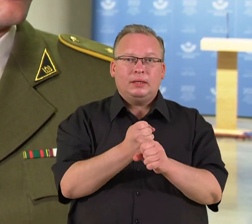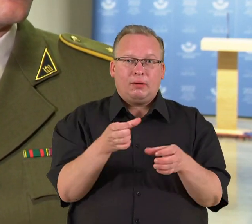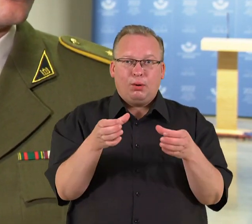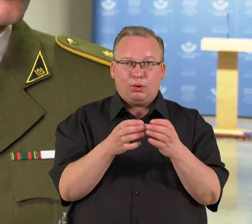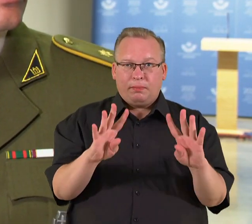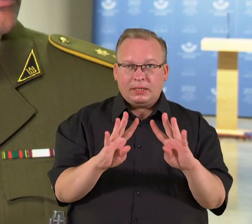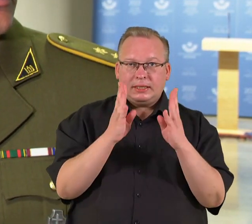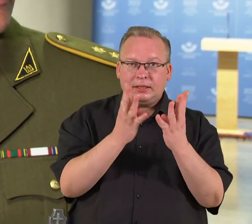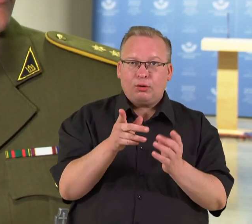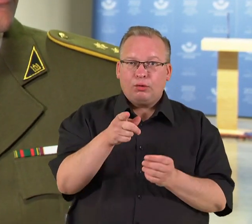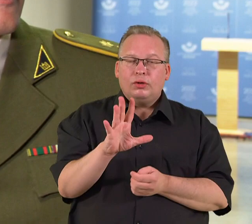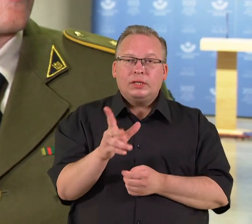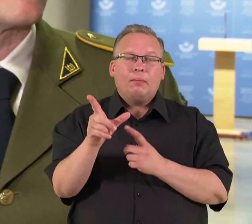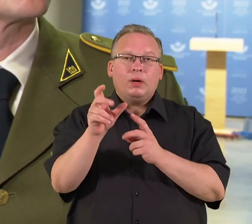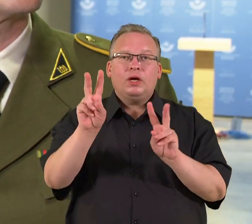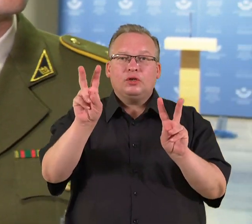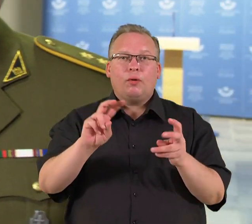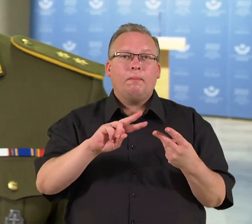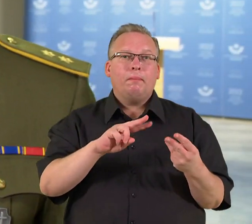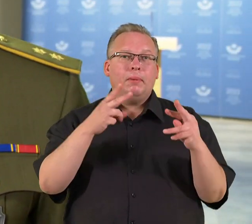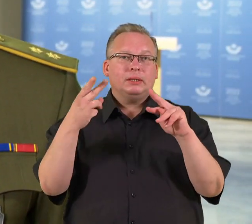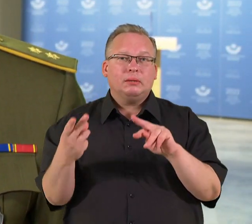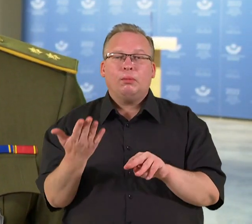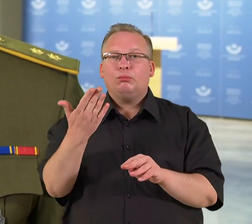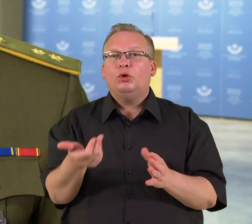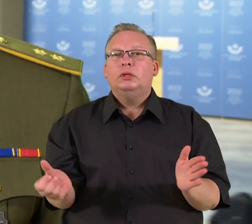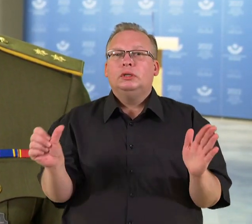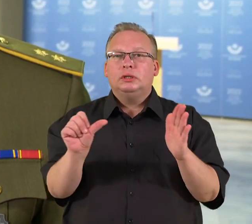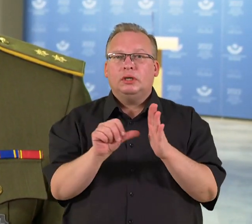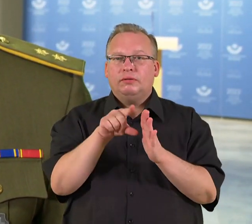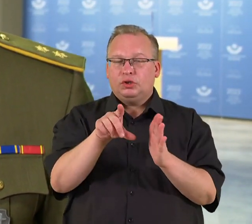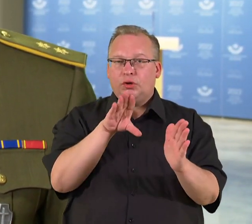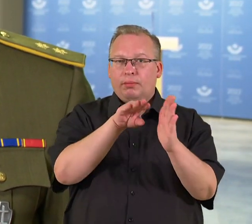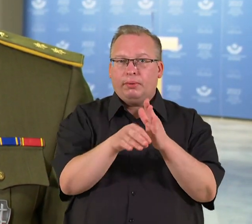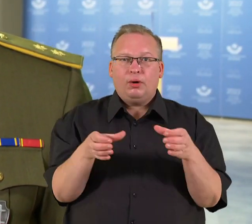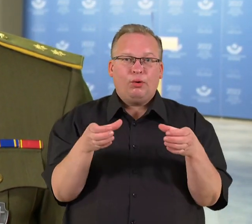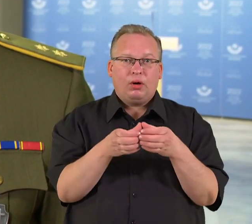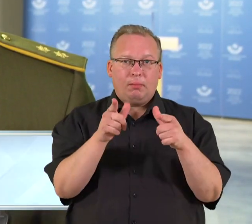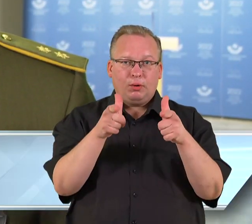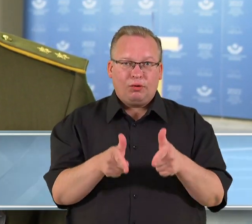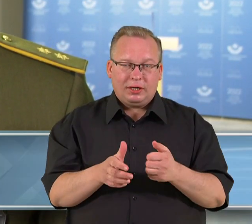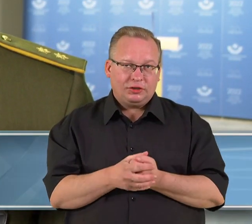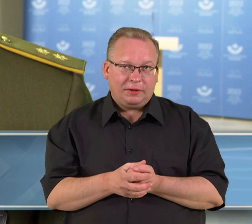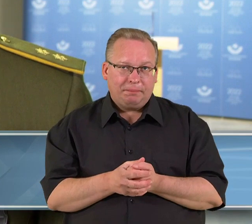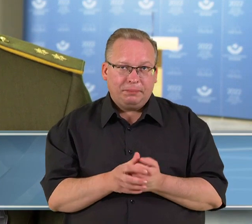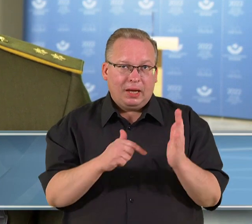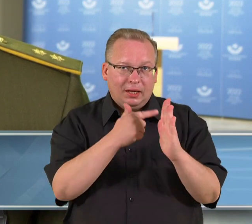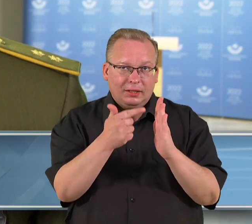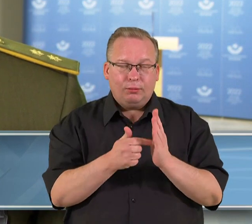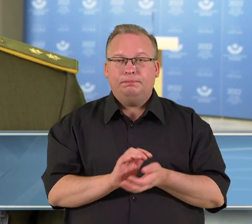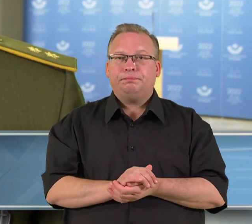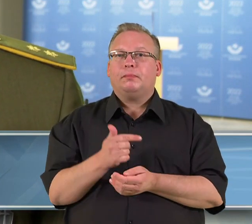narys. O sakykite jums kaip Šauliu, kaip pasikeis, pavyzdžiui, jūsų dalyvavimas šioje organizacijoje? Matot, man